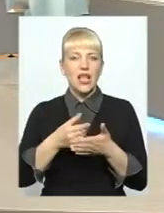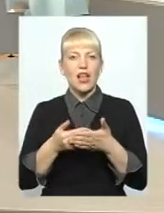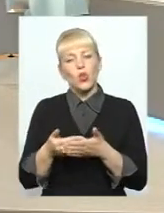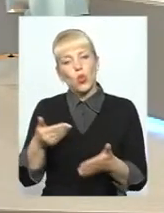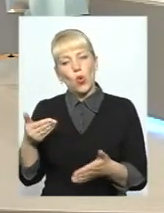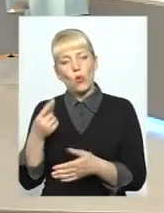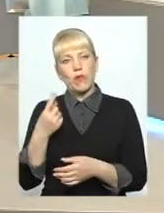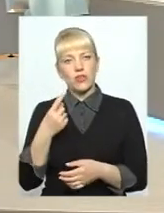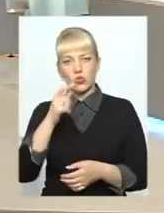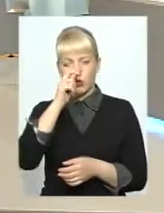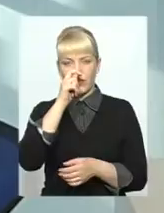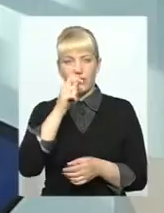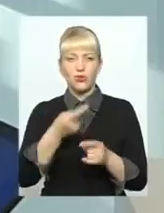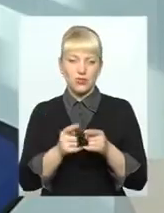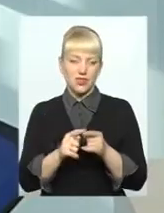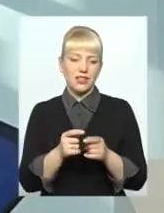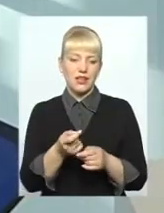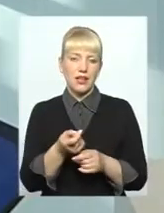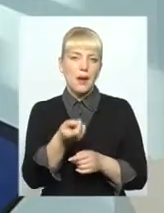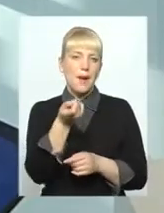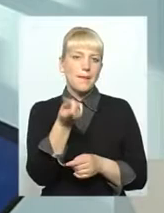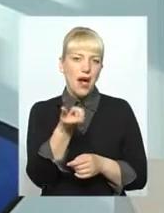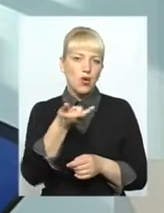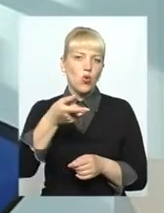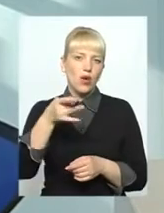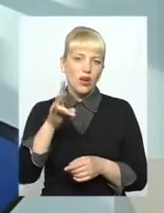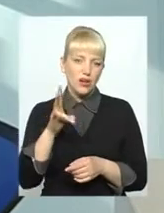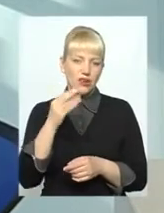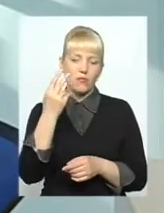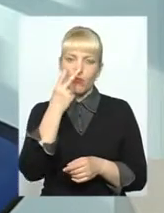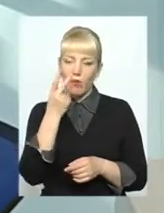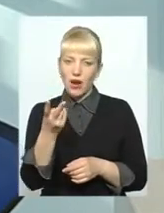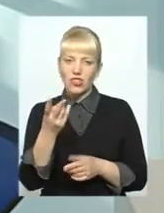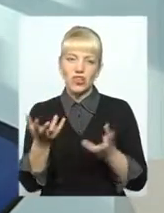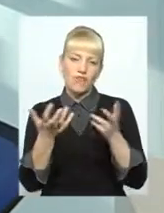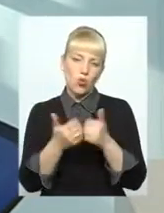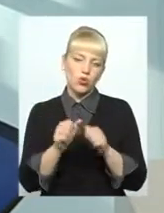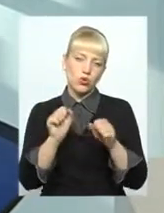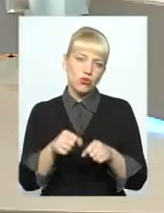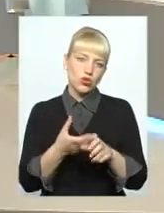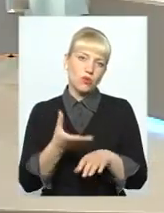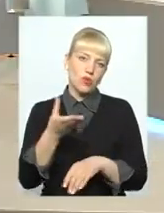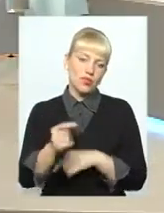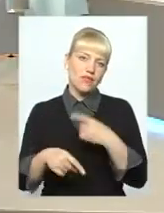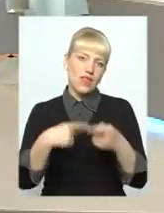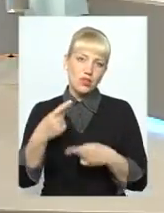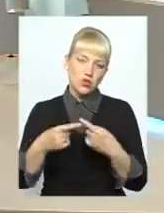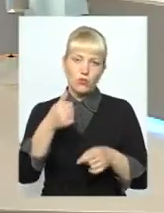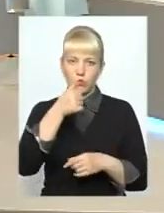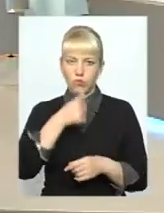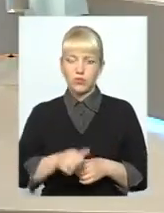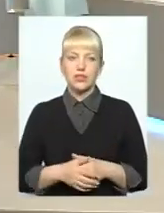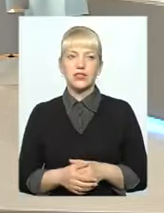то ціх пару гривень він побачить в рахунку і може доплатити в наступному місяцях. До речі,